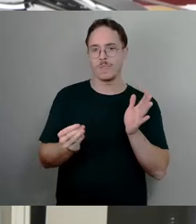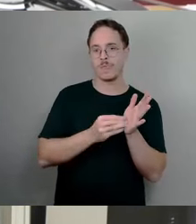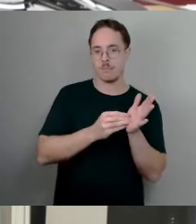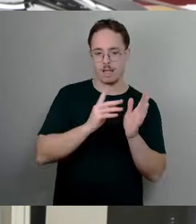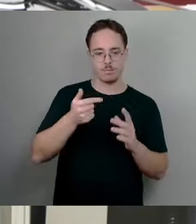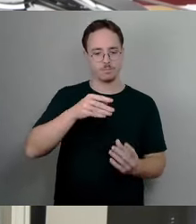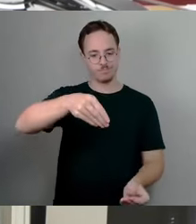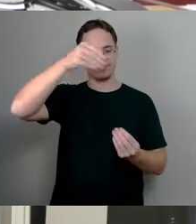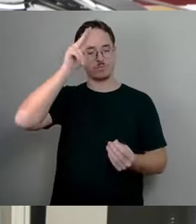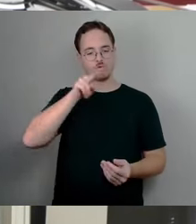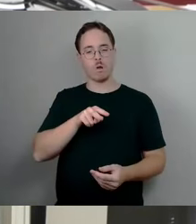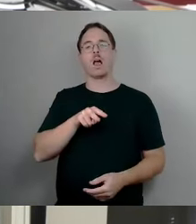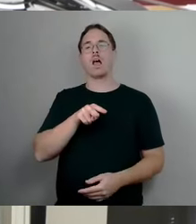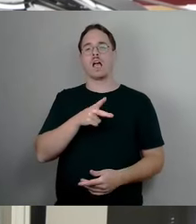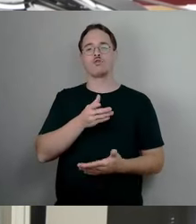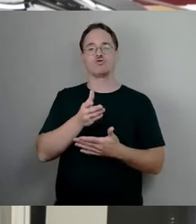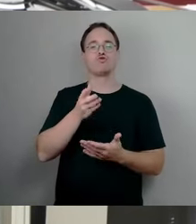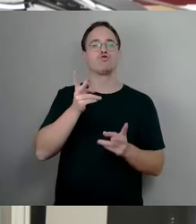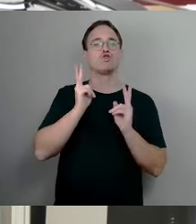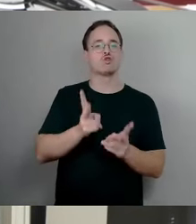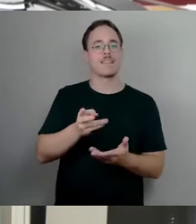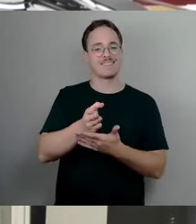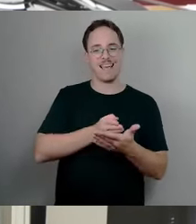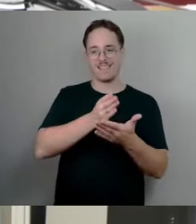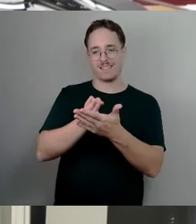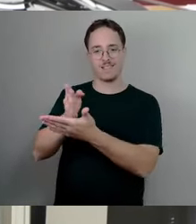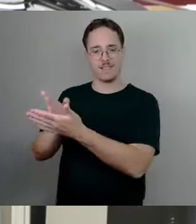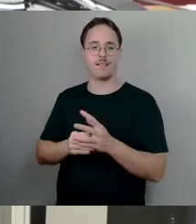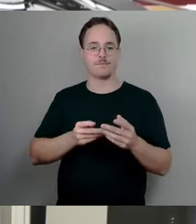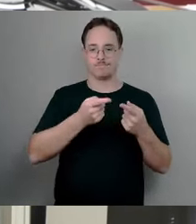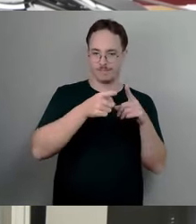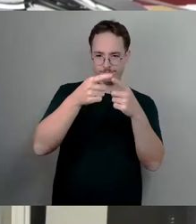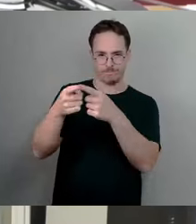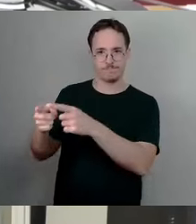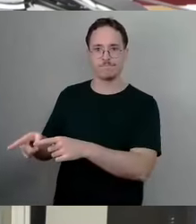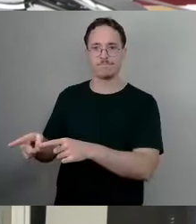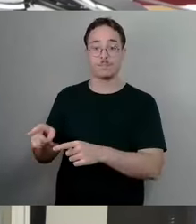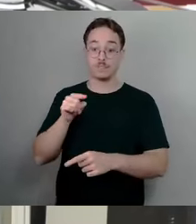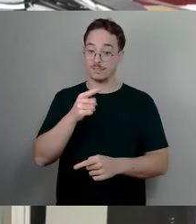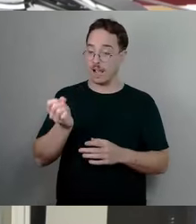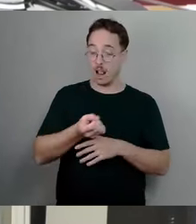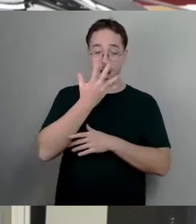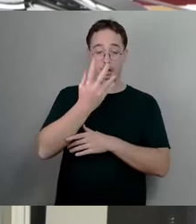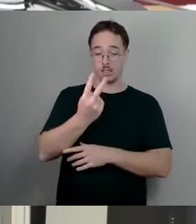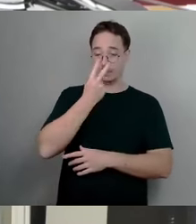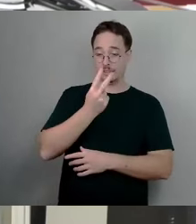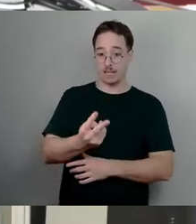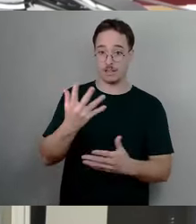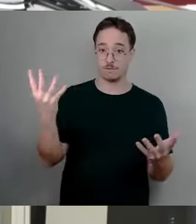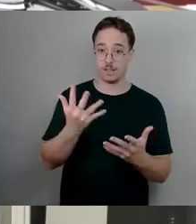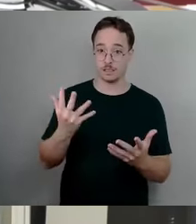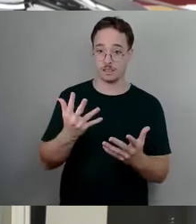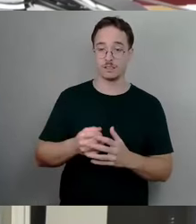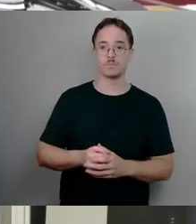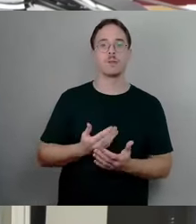runtergebrochen wurde. Da sehen Sie schon ganz deutlich, als Anhaltspunkt, dass wirklich in Großsiedlungen, in DDR-Neubau